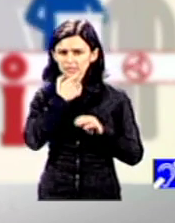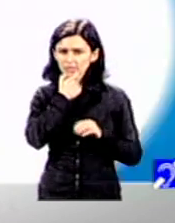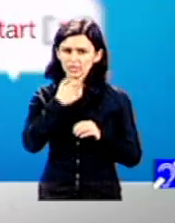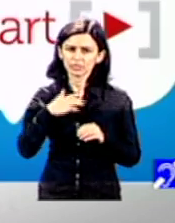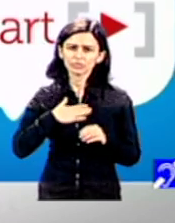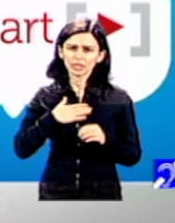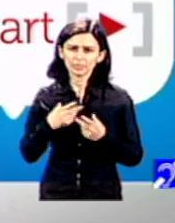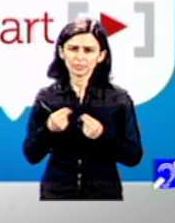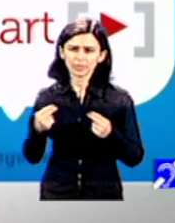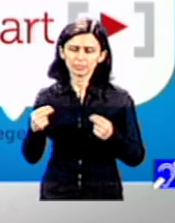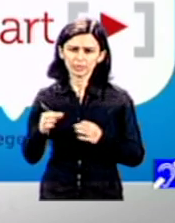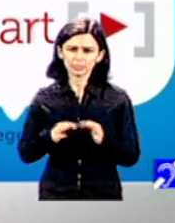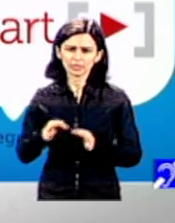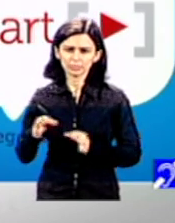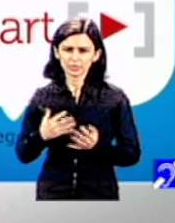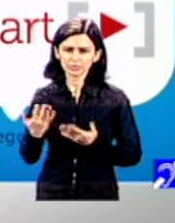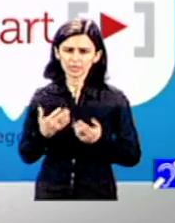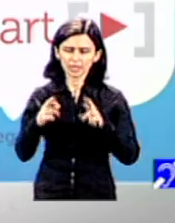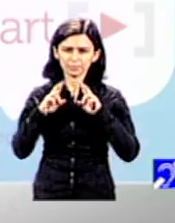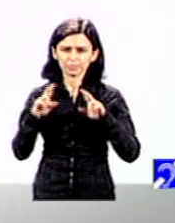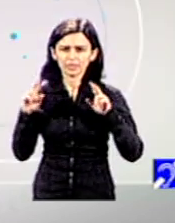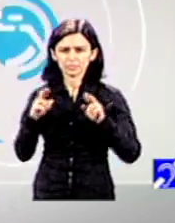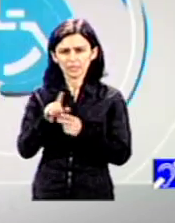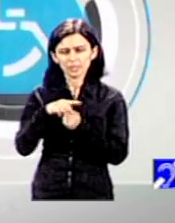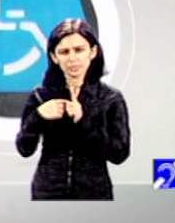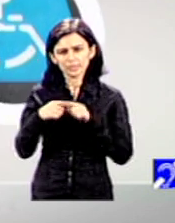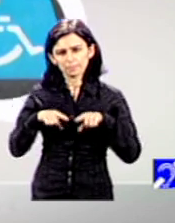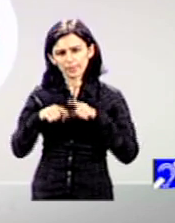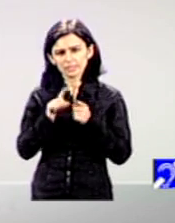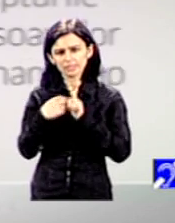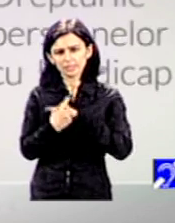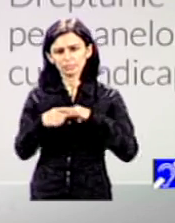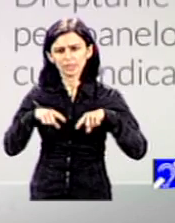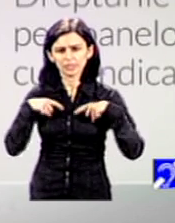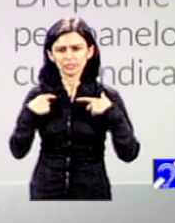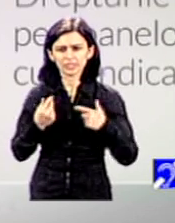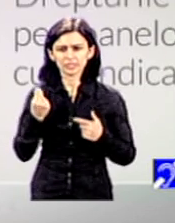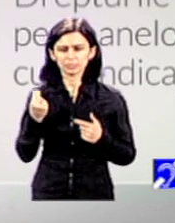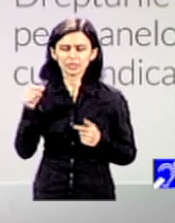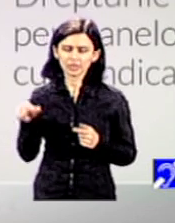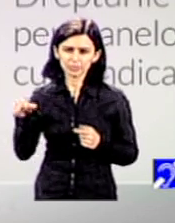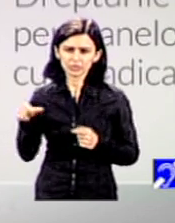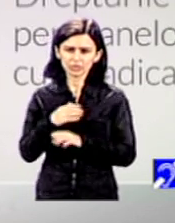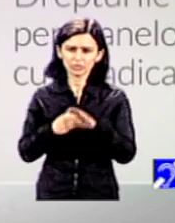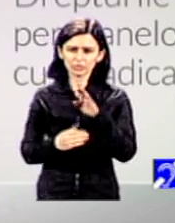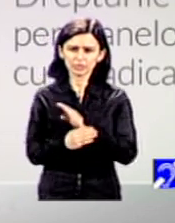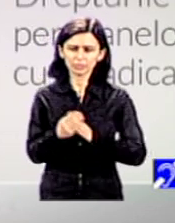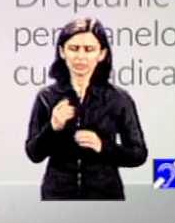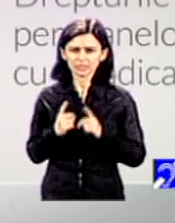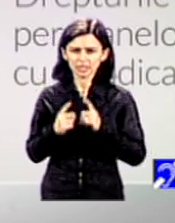avem o serie întreagă de măsuri care sperăm să schimbe viața în bine a personalului cu dizabilități, fie că discutăm de